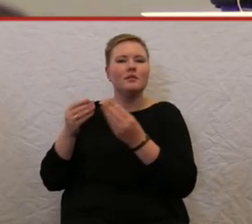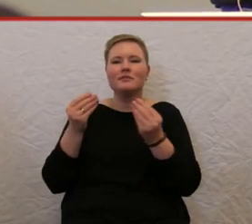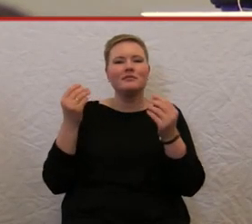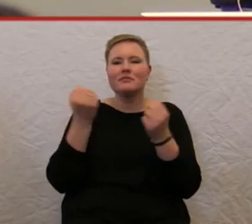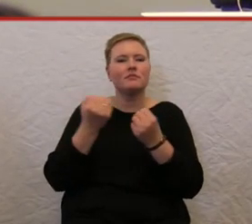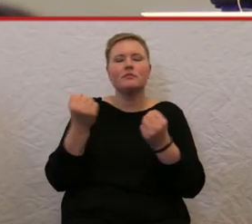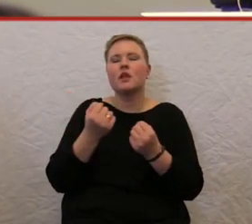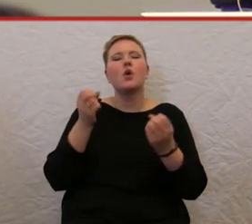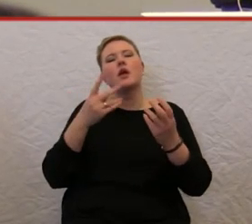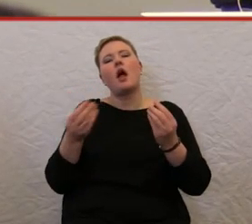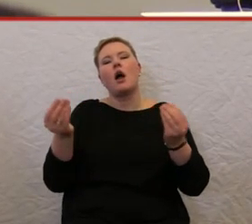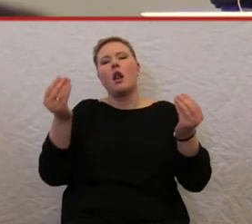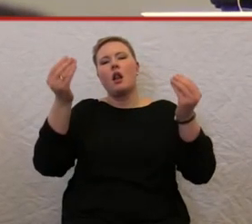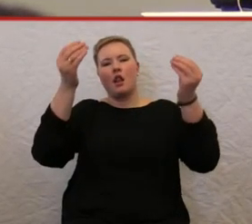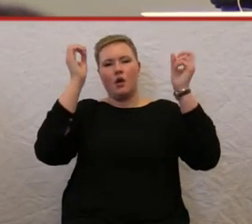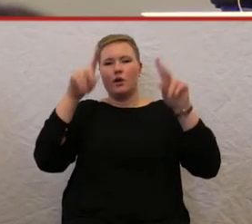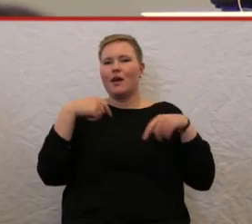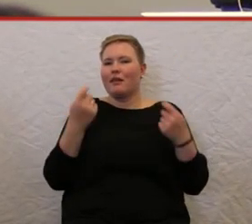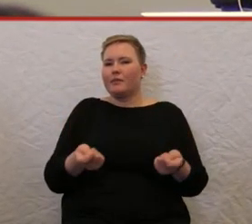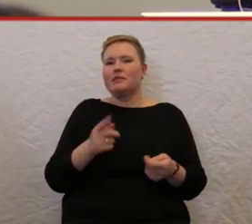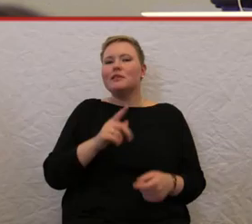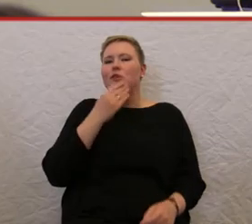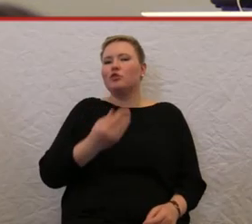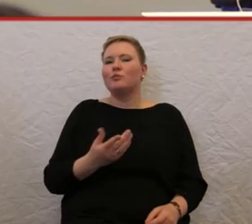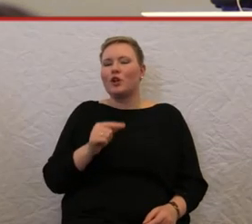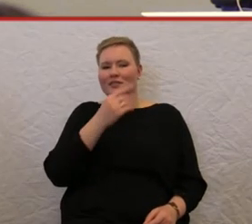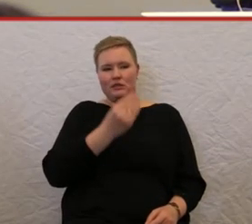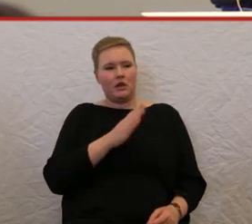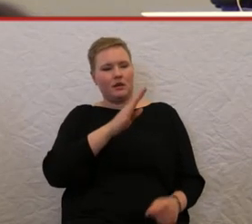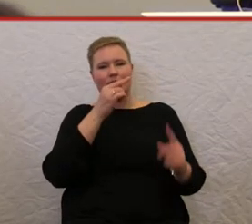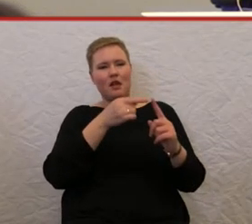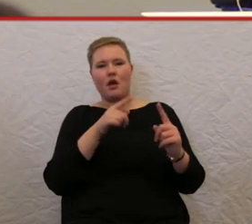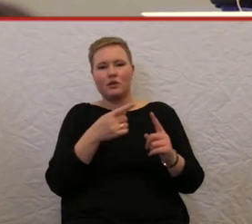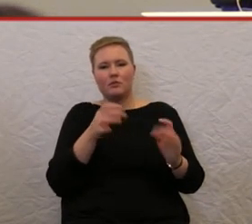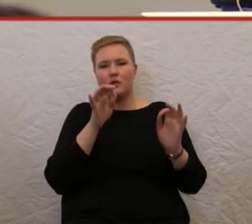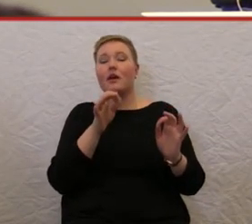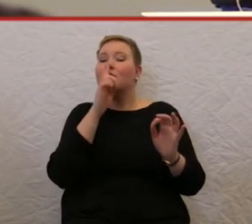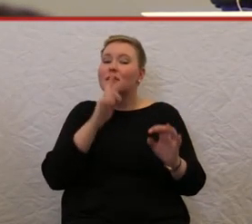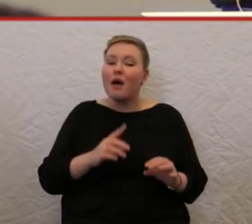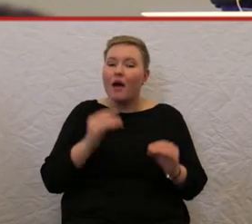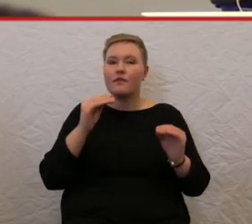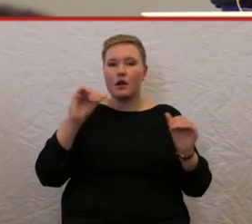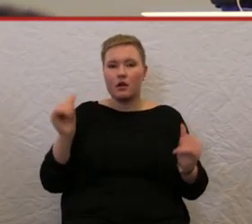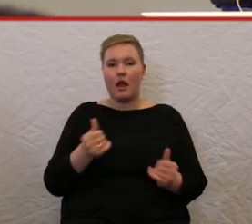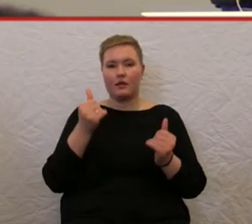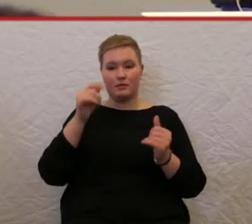nach nachgebaut, und dann ist es irgendwann nicht mehr schön. Hätte man von Anfang an mit Menschen mit Behinderung